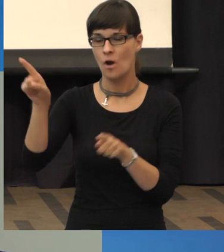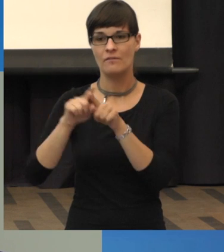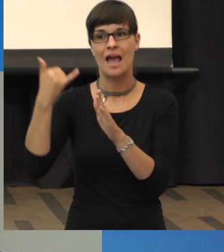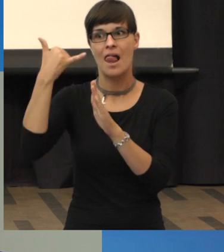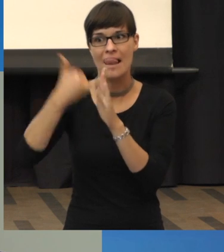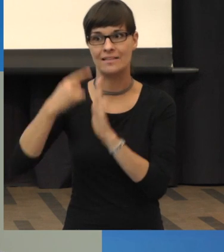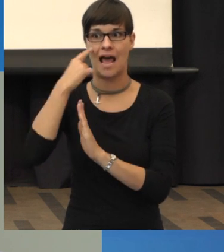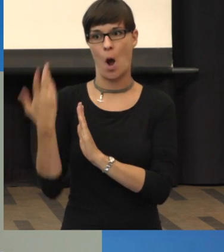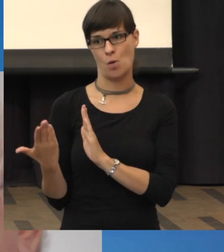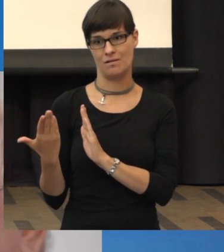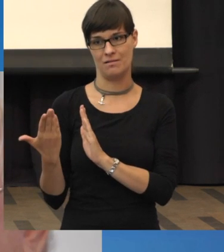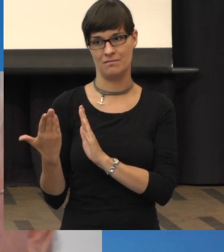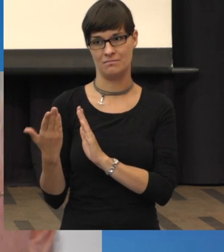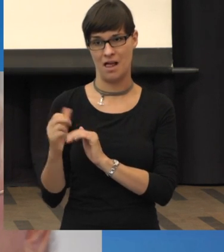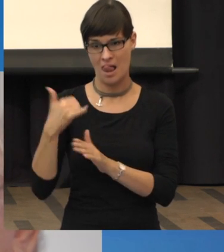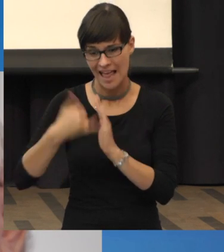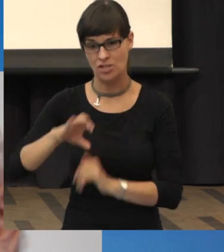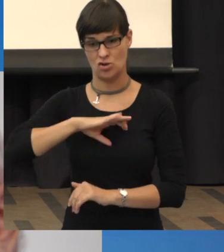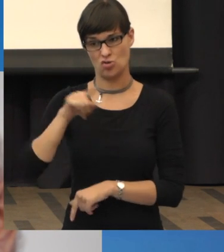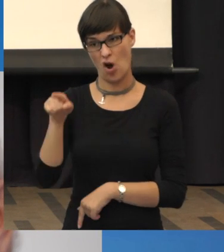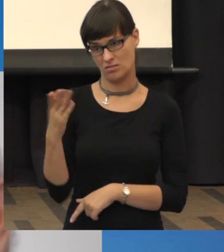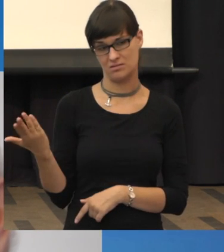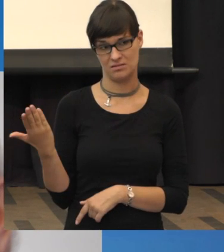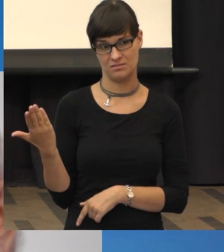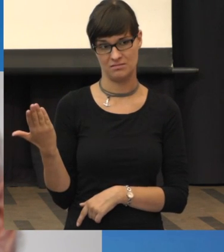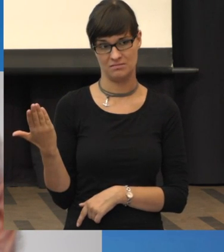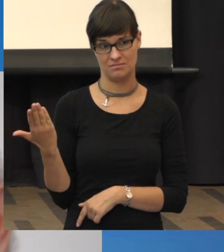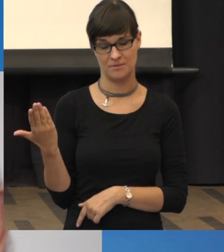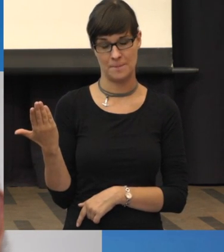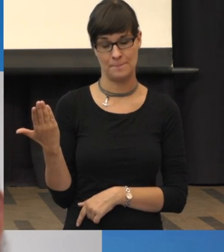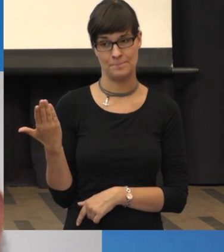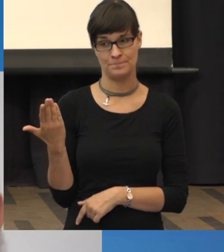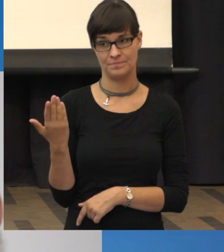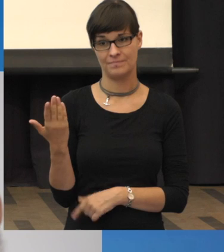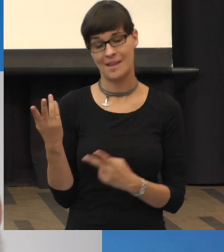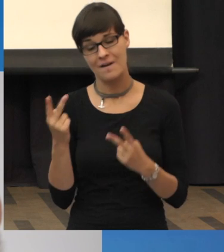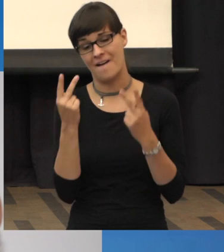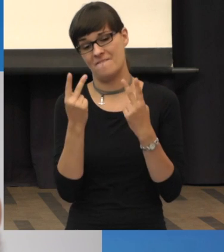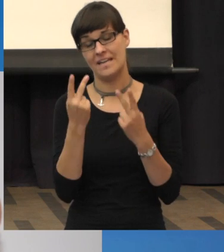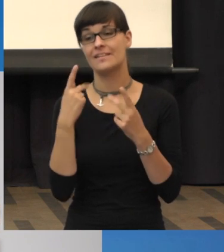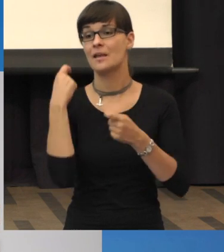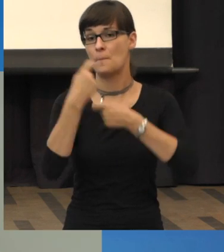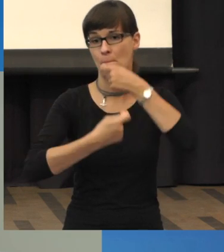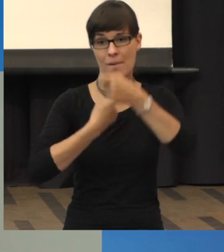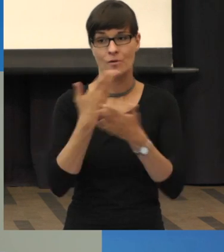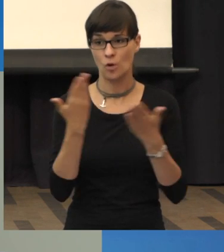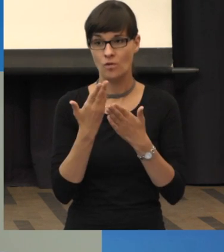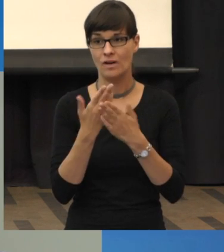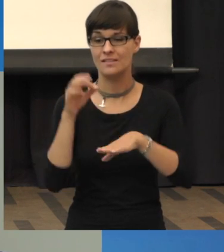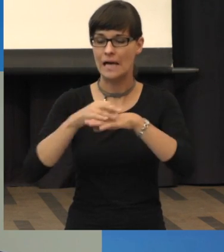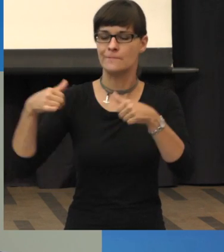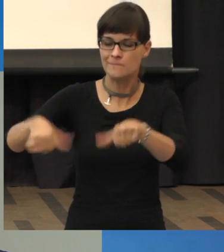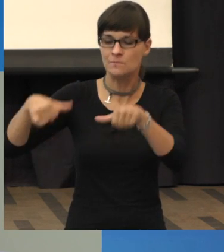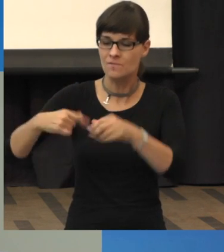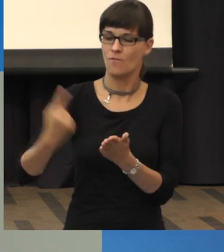ist die einzigste Chance. Wir haben keine andere Chance. Und wenn wichtig ist, bei diesen Behandlungen am Ball zu bleiben, wirklich